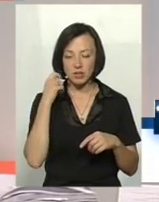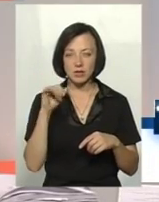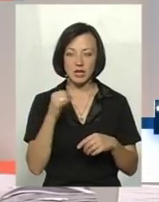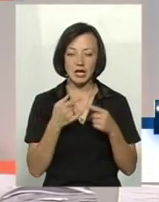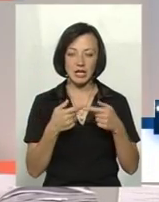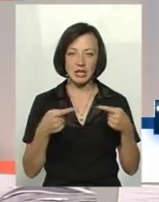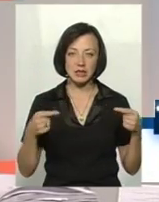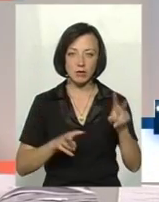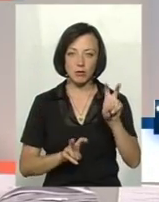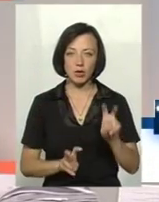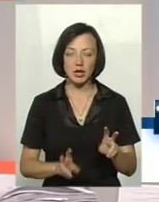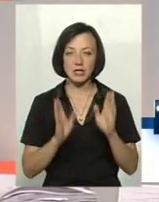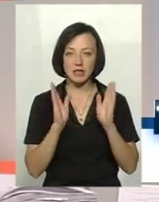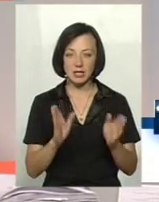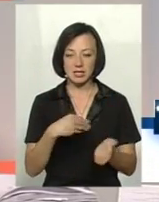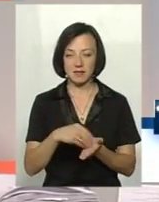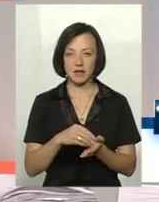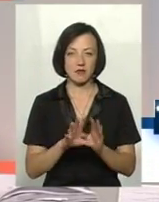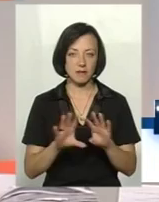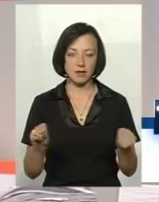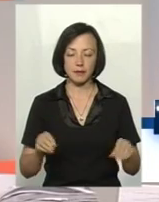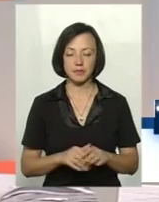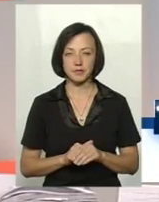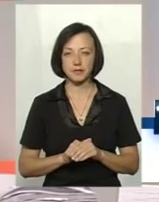свиней. Тобто, вид, один вид – це свинь.